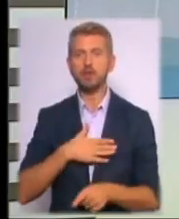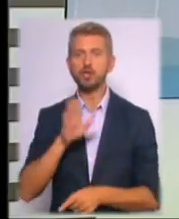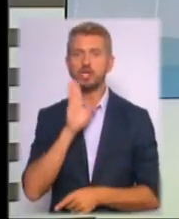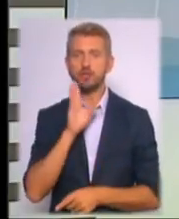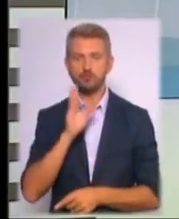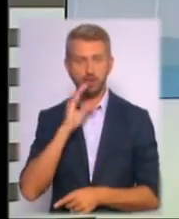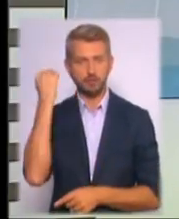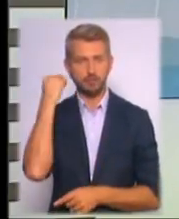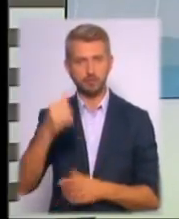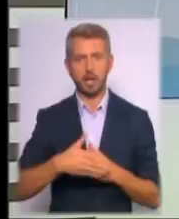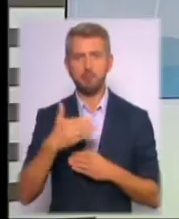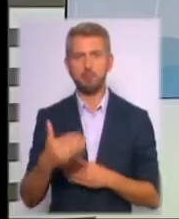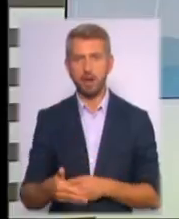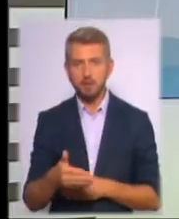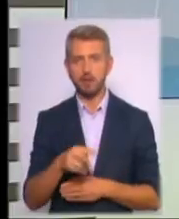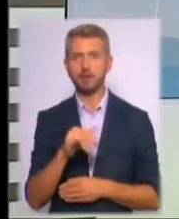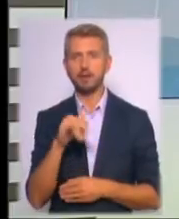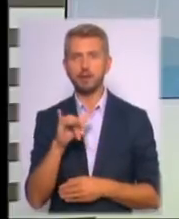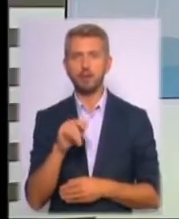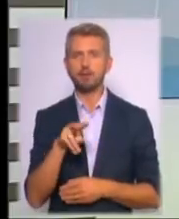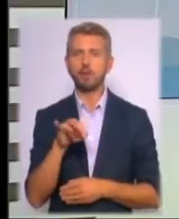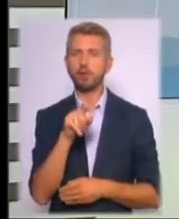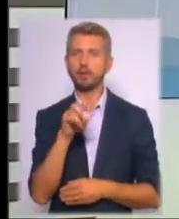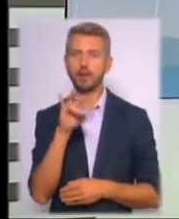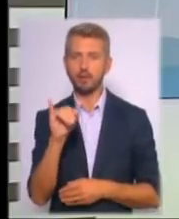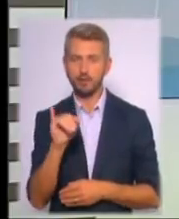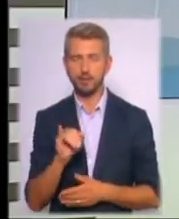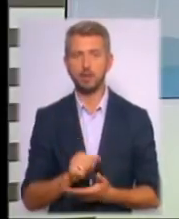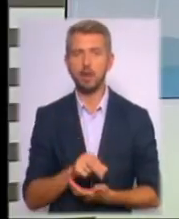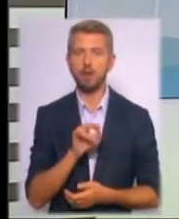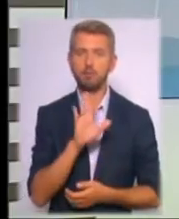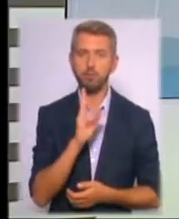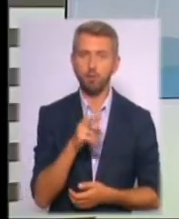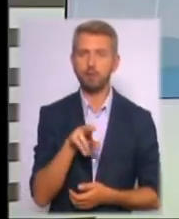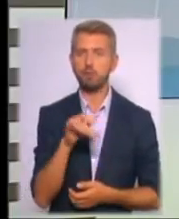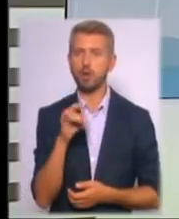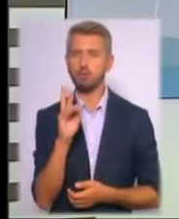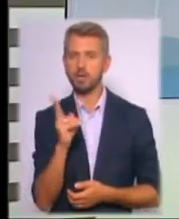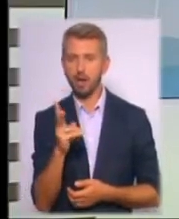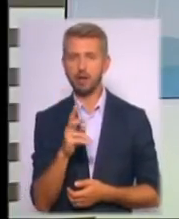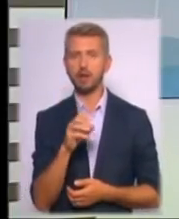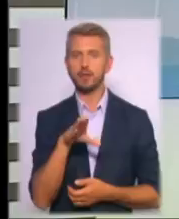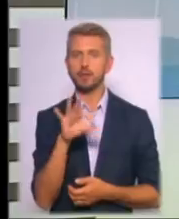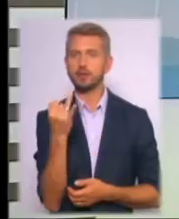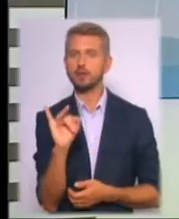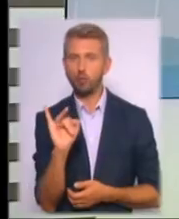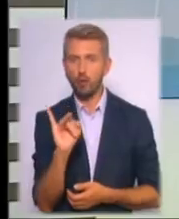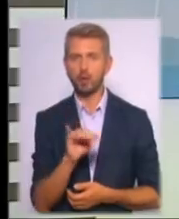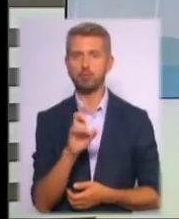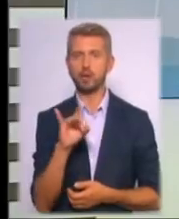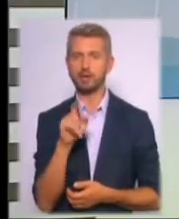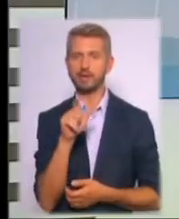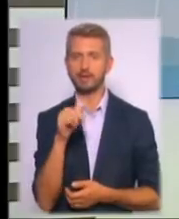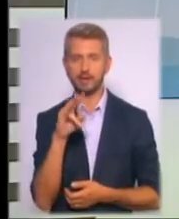тріумфували на етапі діамантової лігії у Лозанні. Олеся Повк, Наталя Погребняк, Христина Стой і Єлізавета Бризгіна